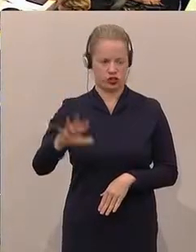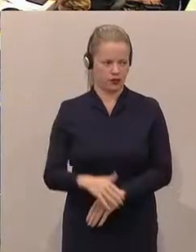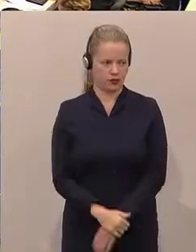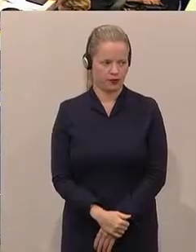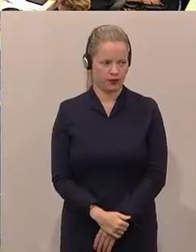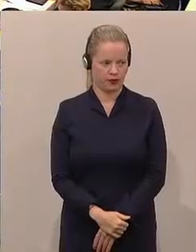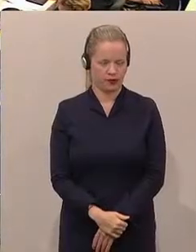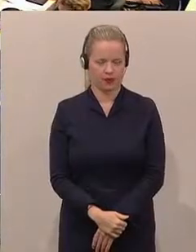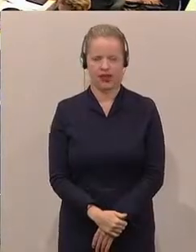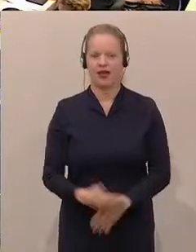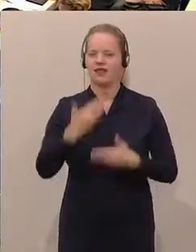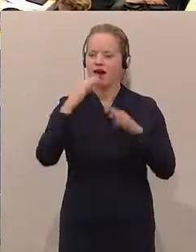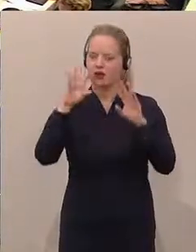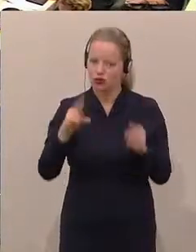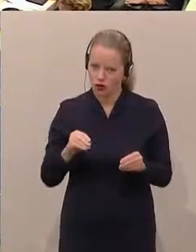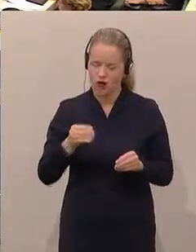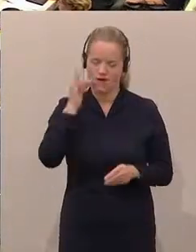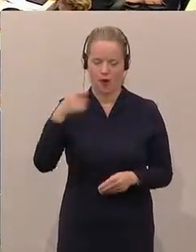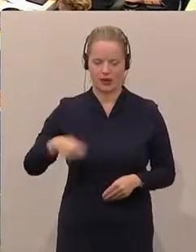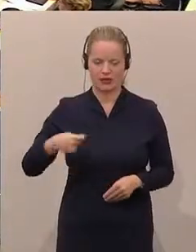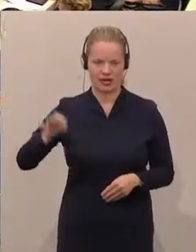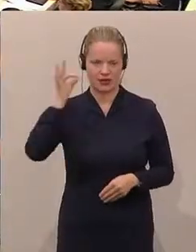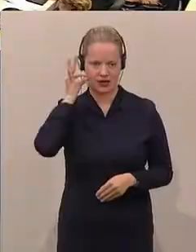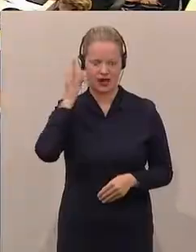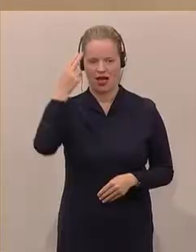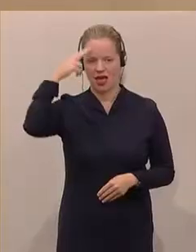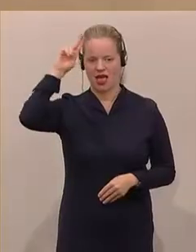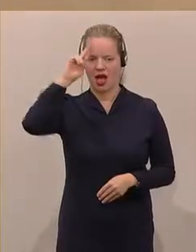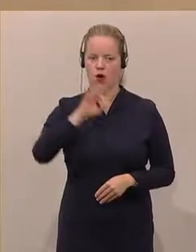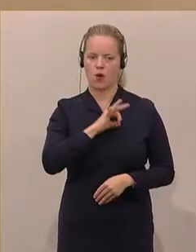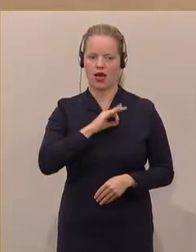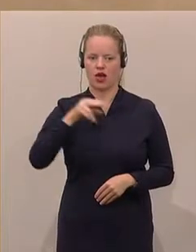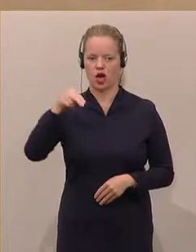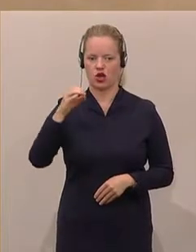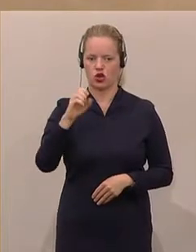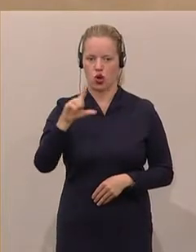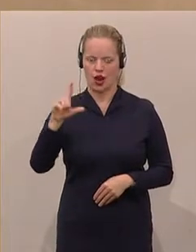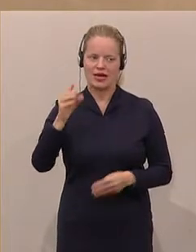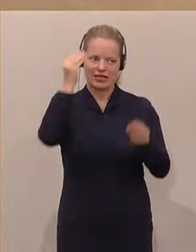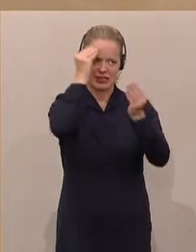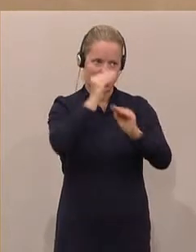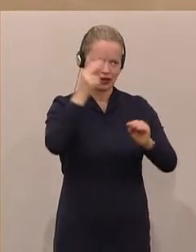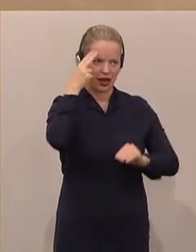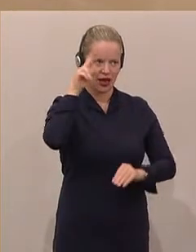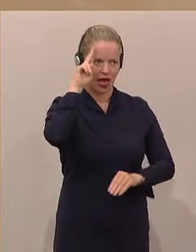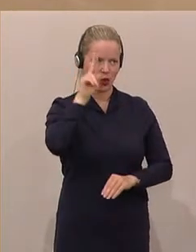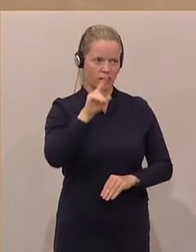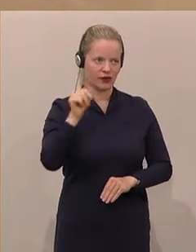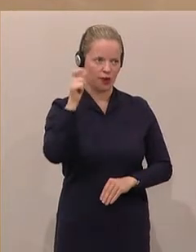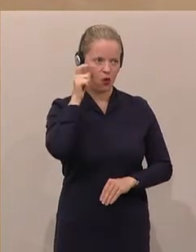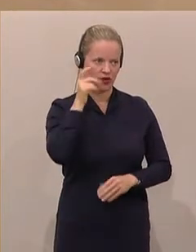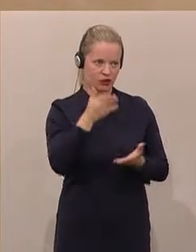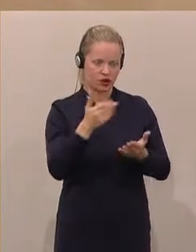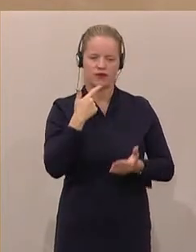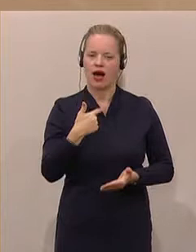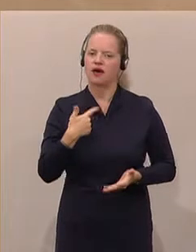Dagmar Belakowitsch von der FPÖ für eine tatsächliche Berichtigung. Herr Kollege Noll, sehr geehrter Herr Universitätsprofessor, Sie haben in Ihrer Rede